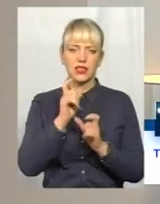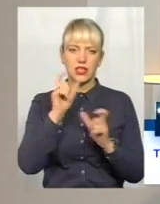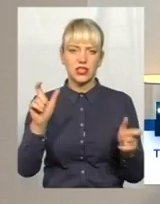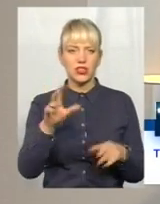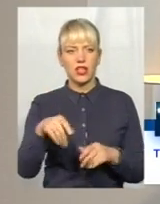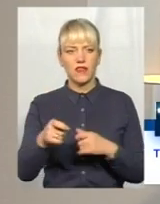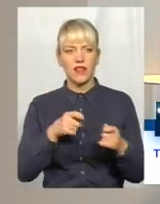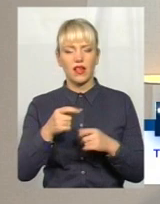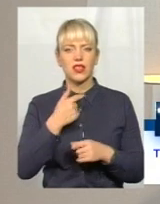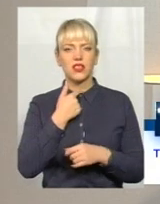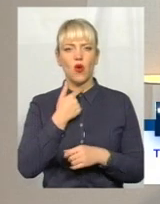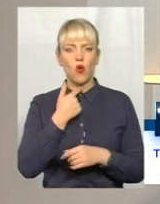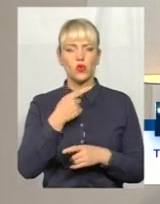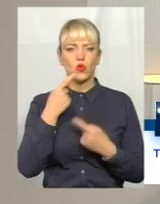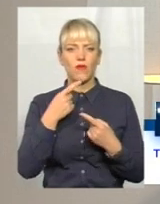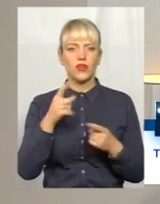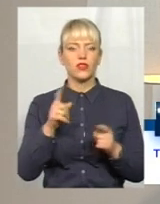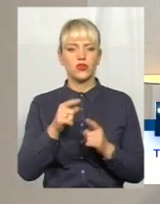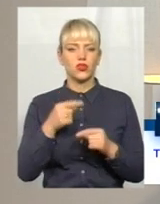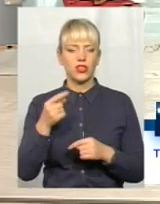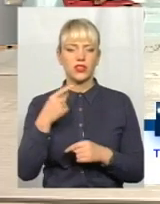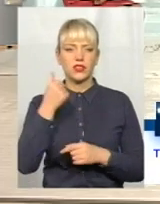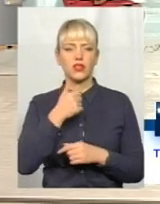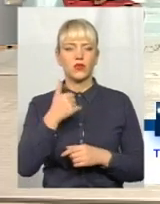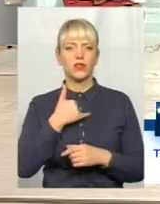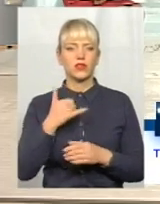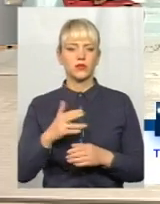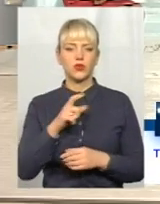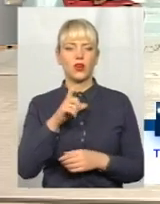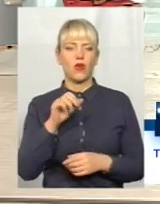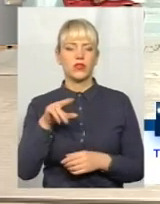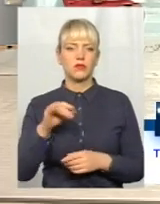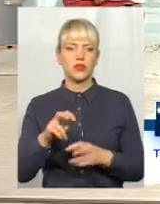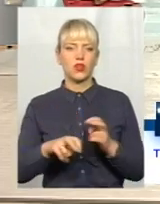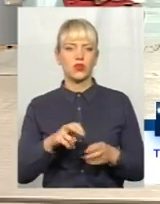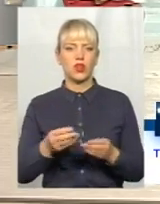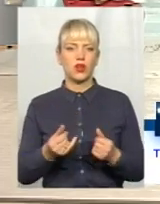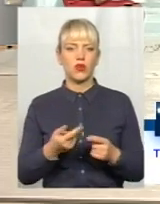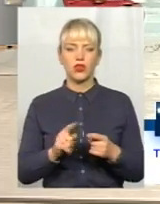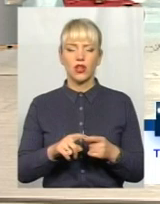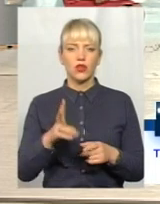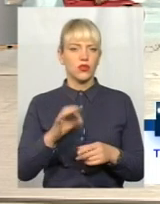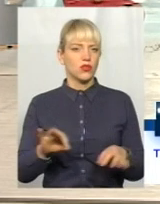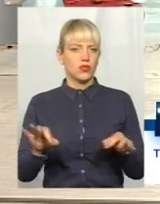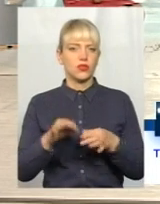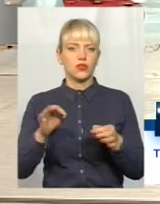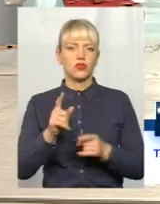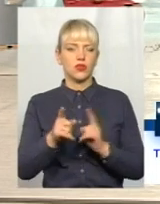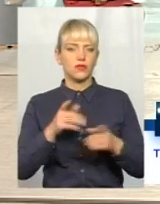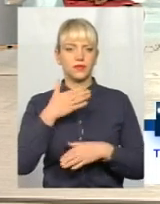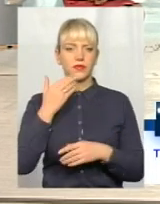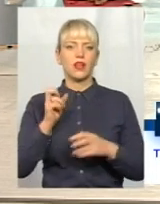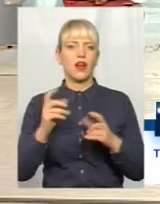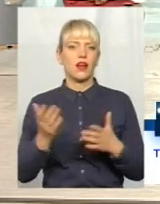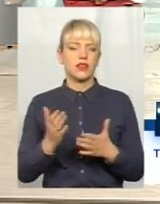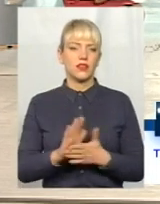голосно говорила про те, що через рік в нас буде хоспис, шукали гроші, але нові синині там, в нас його немає. Яка ситуація